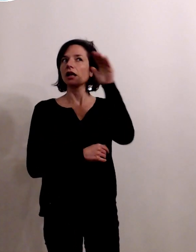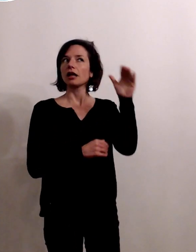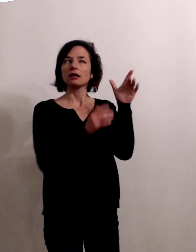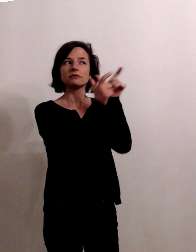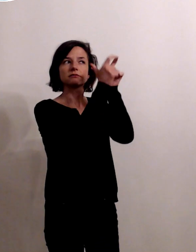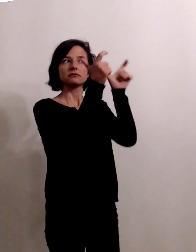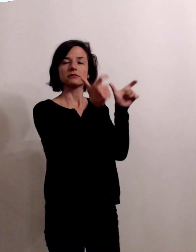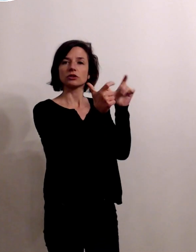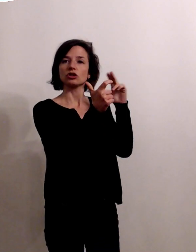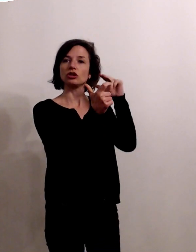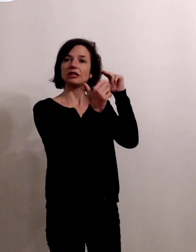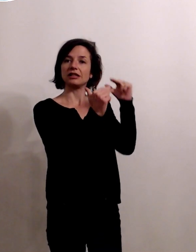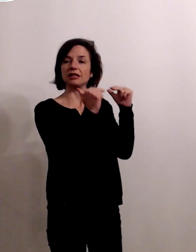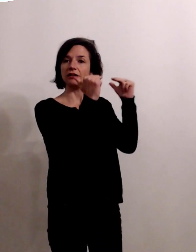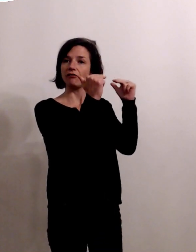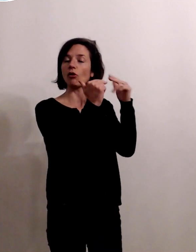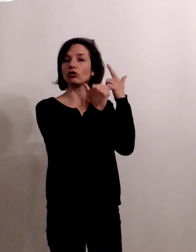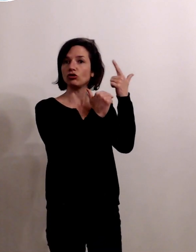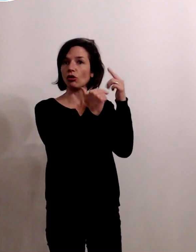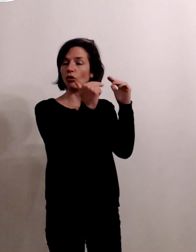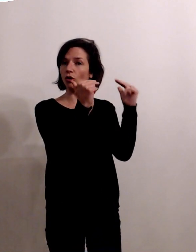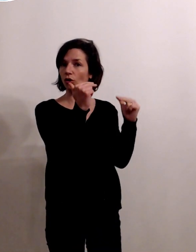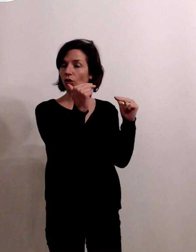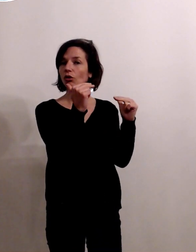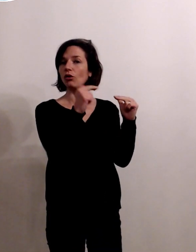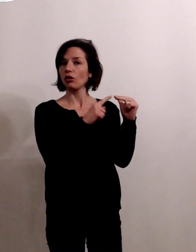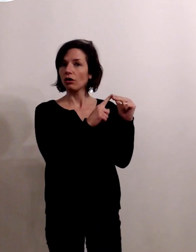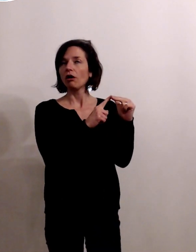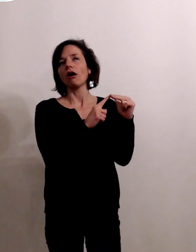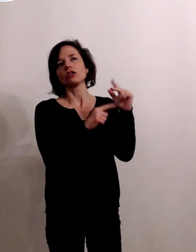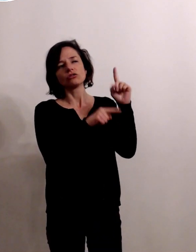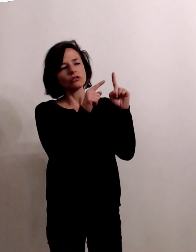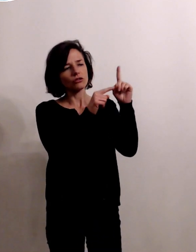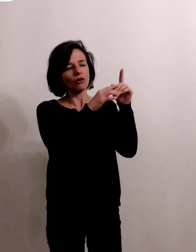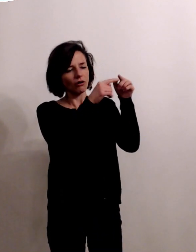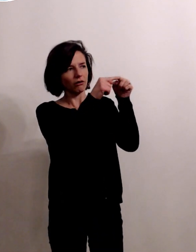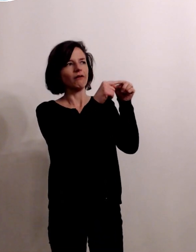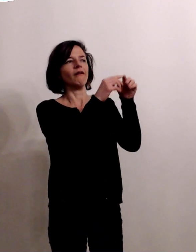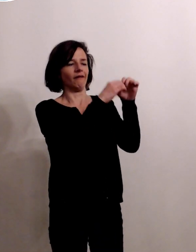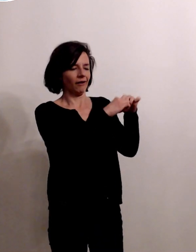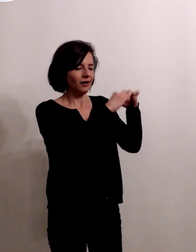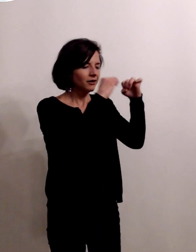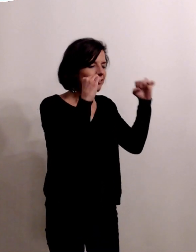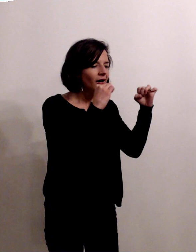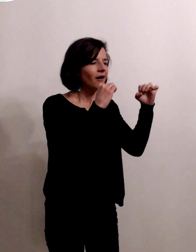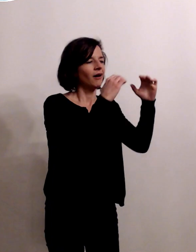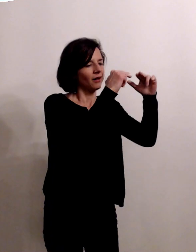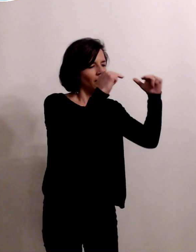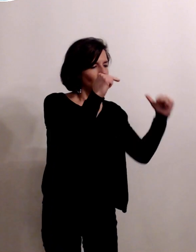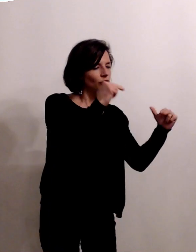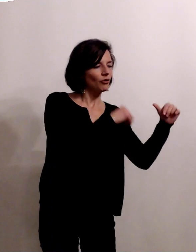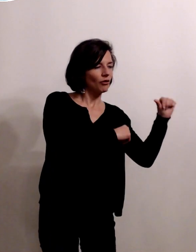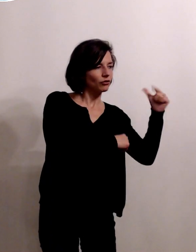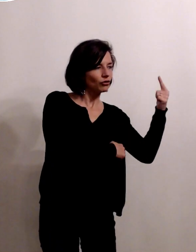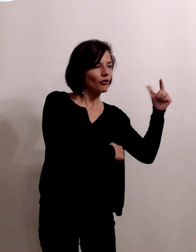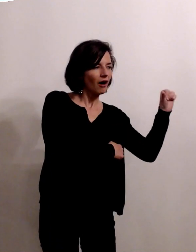il y une sous-classification des types 2 en type 2A et type 2B bon c'est un peu compliqué mais grosso modo il y a des